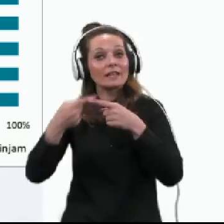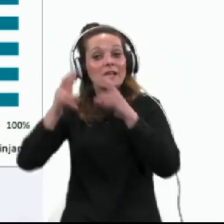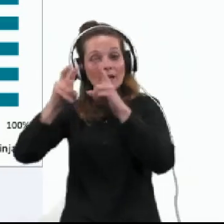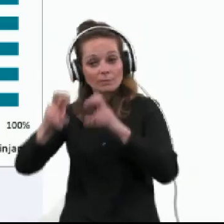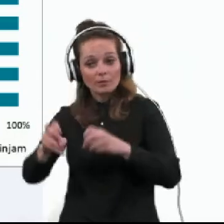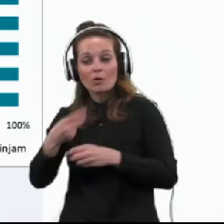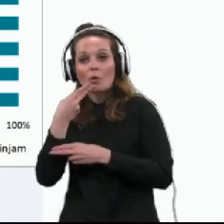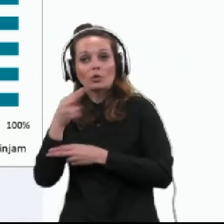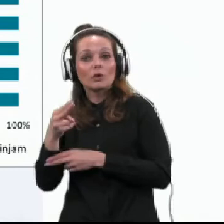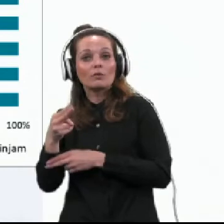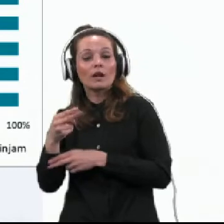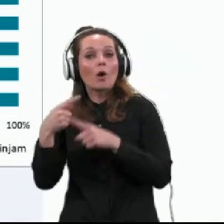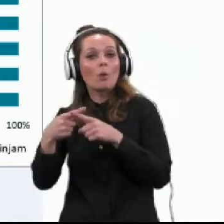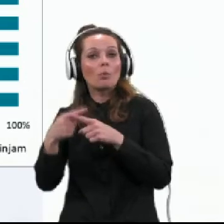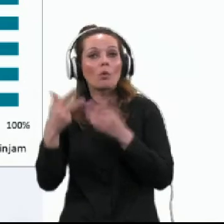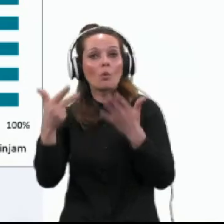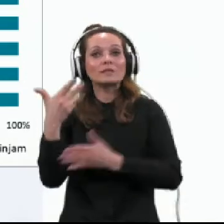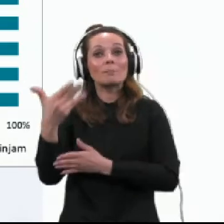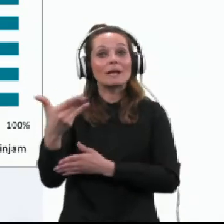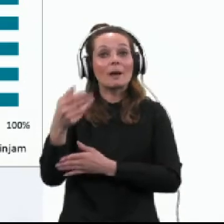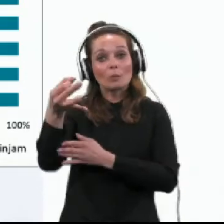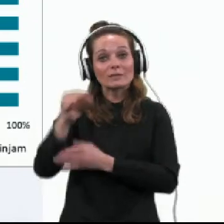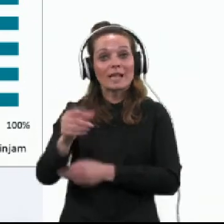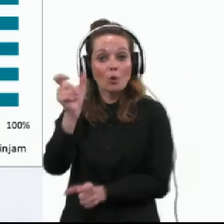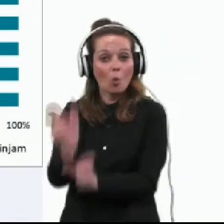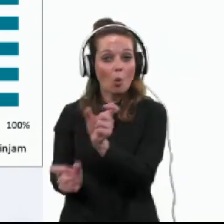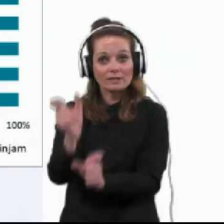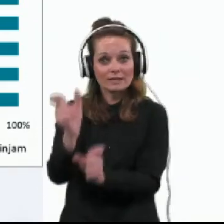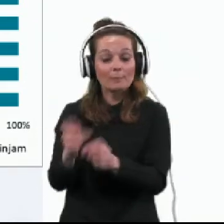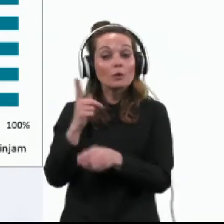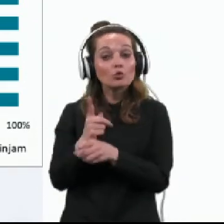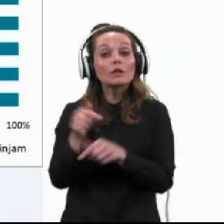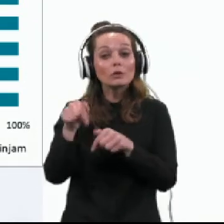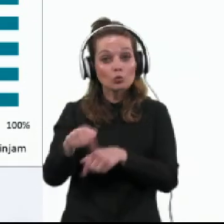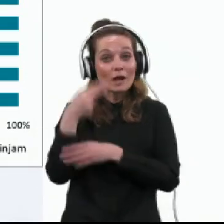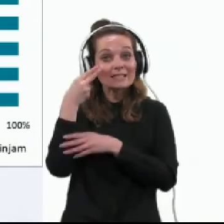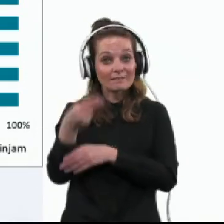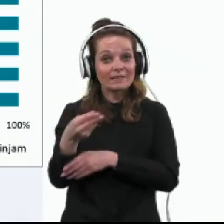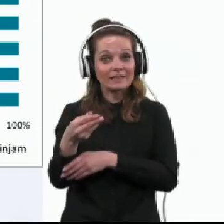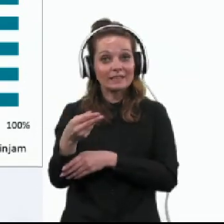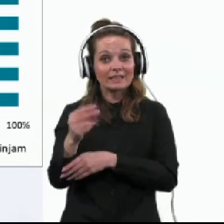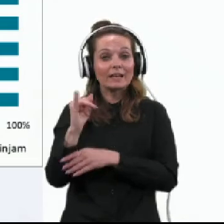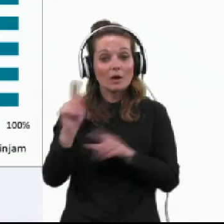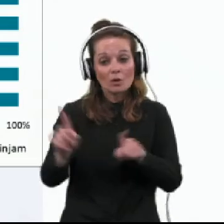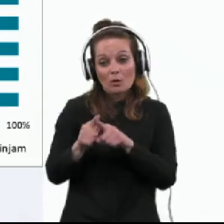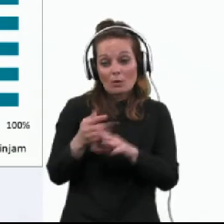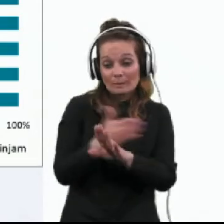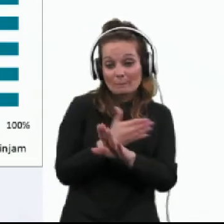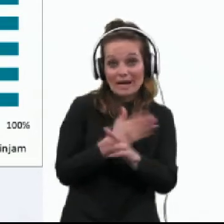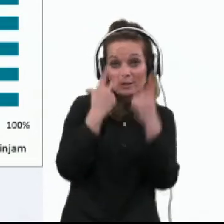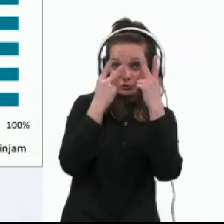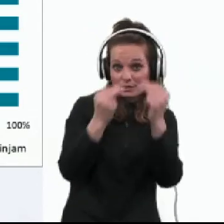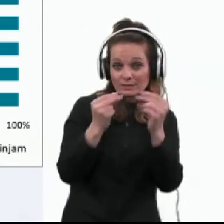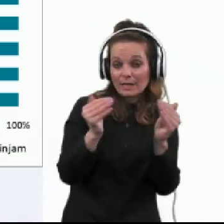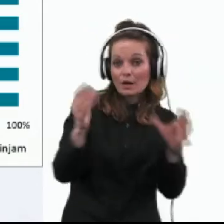pozitivno 58% oseb. Tudi tukaj vidimo, tako kot na predhodni sliki,